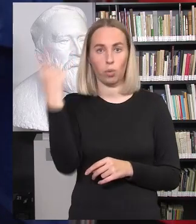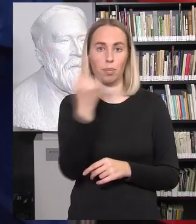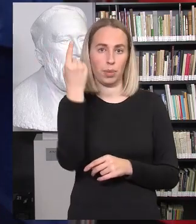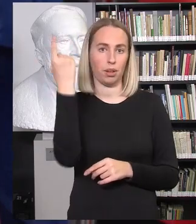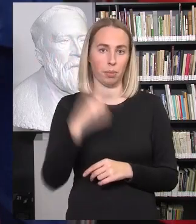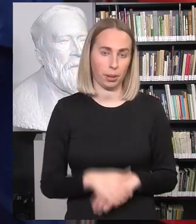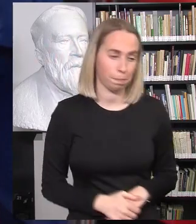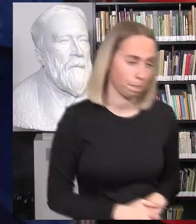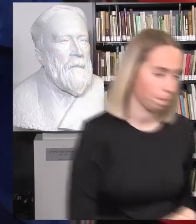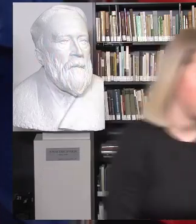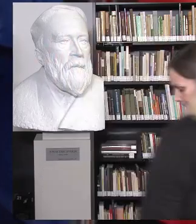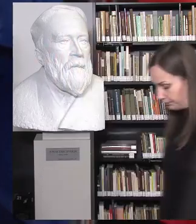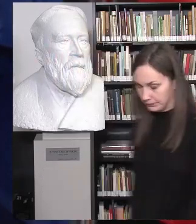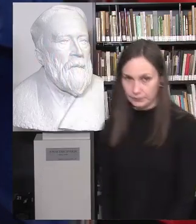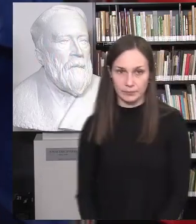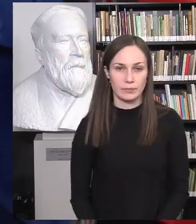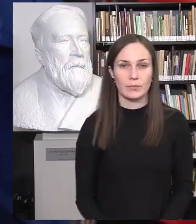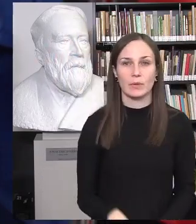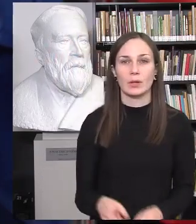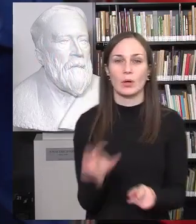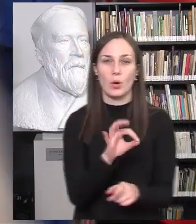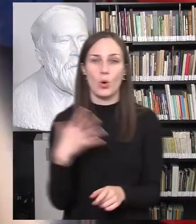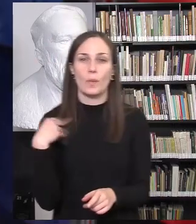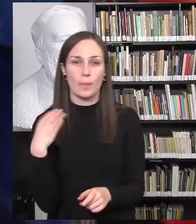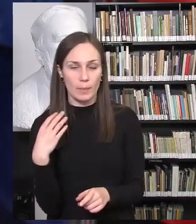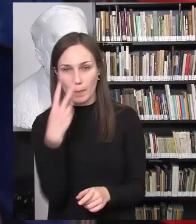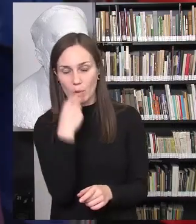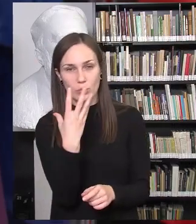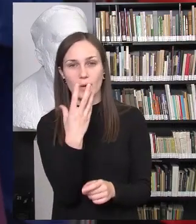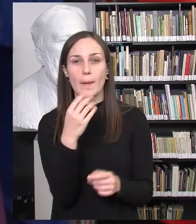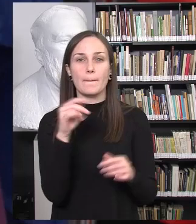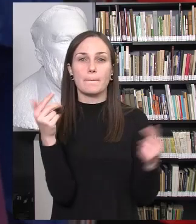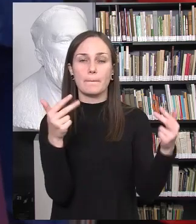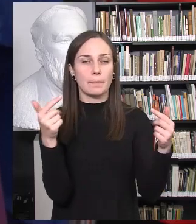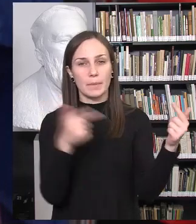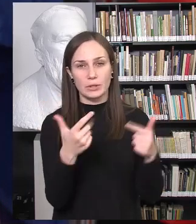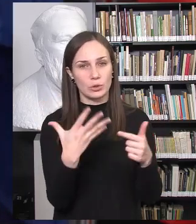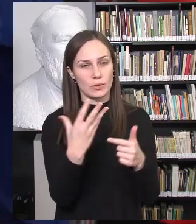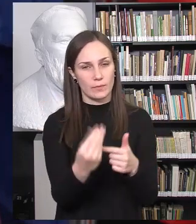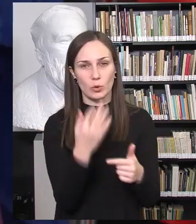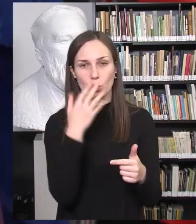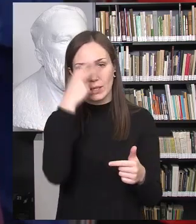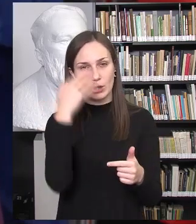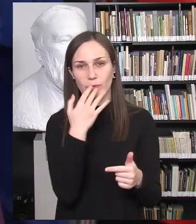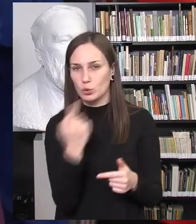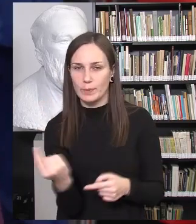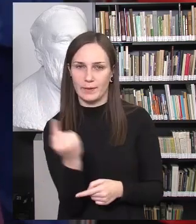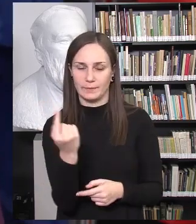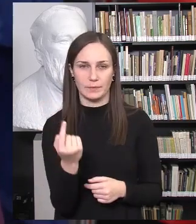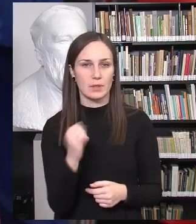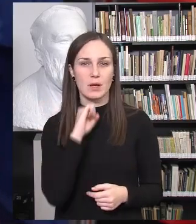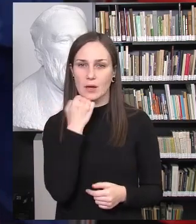vietoje visose amžiaus grupėse tarp auglių patyčių paplitimo klausimų. Tai iš tiesų turime ką veikti